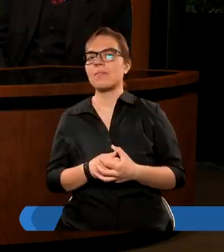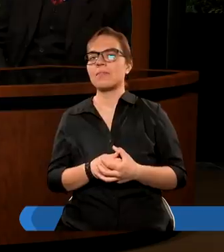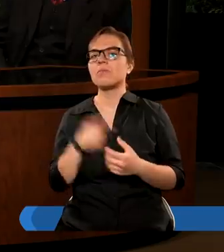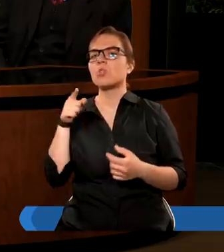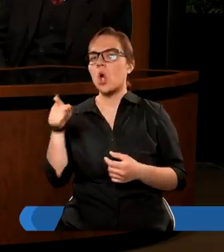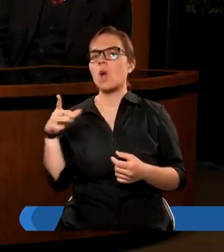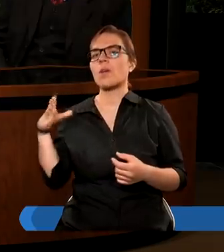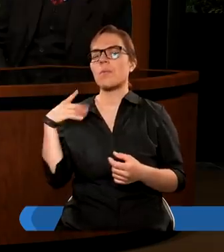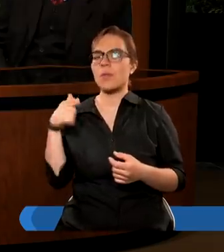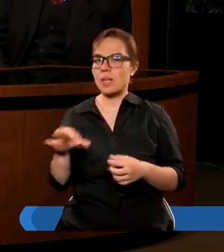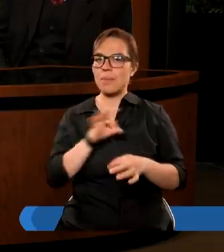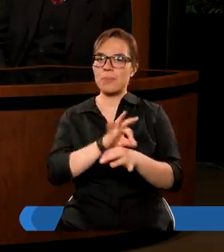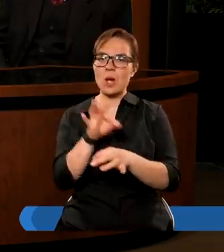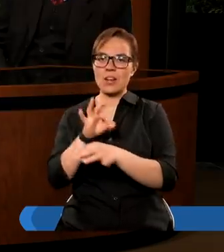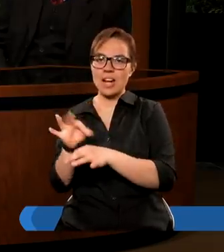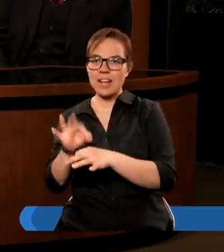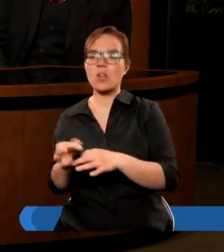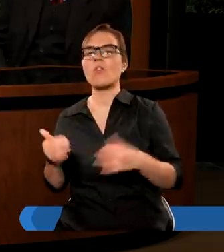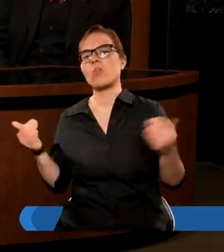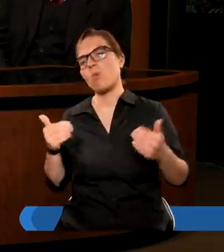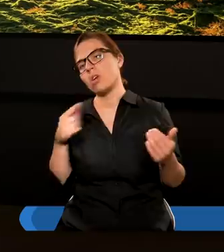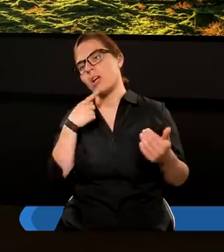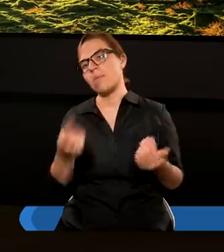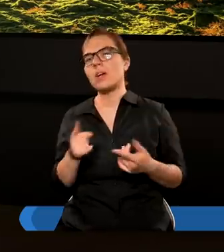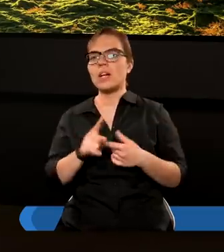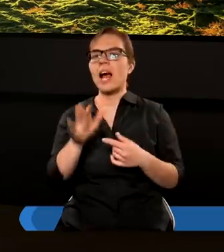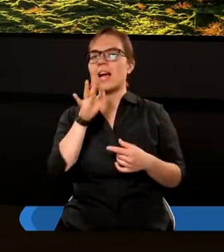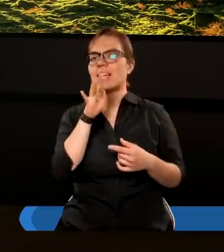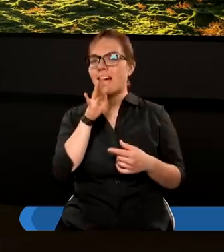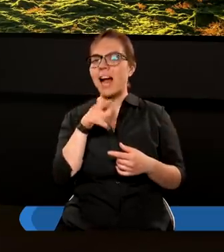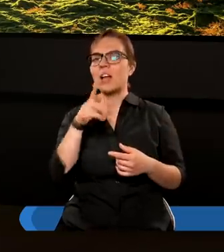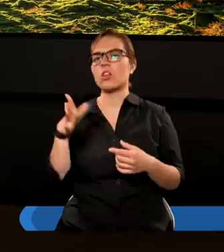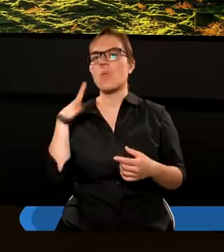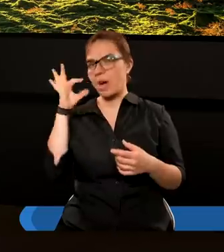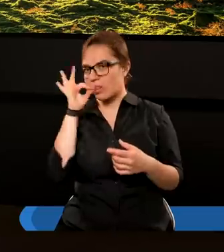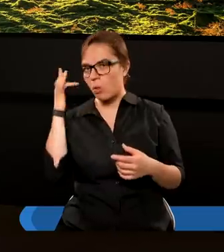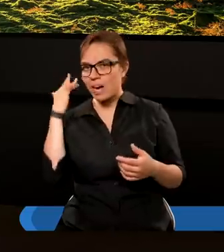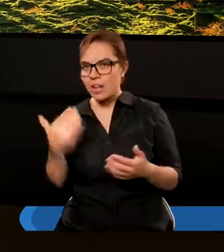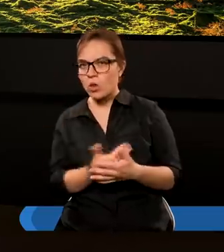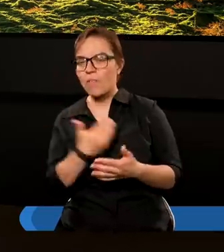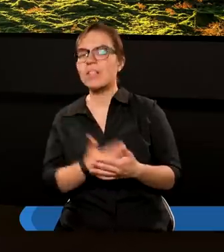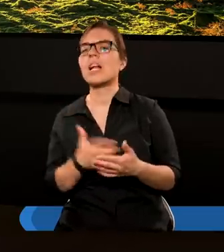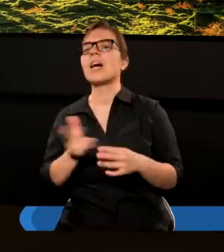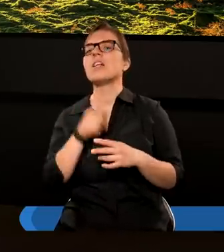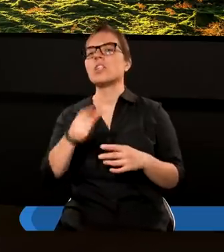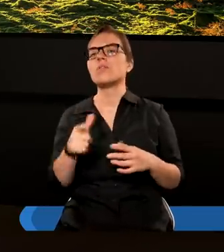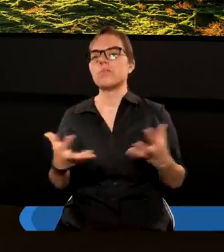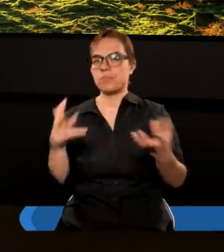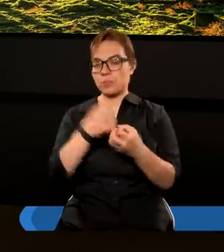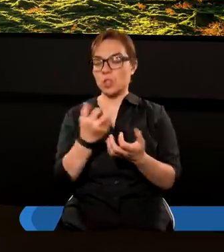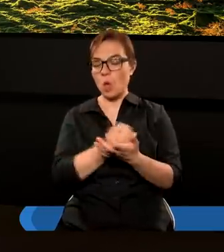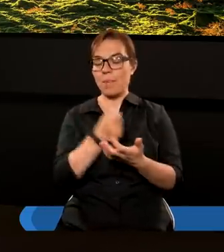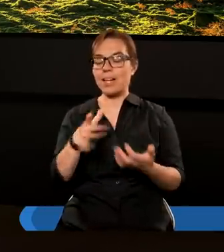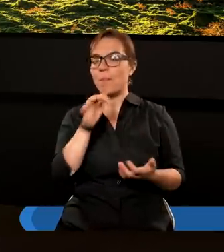To on był tym prześladowcą, można powiedzieć. Dla Izraela to była dobra nowina, kiedy Persowie zdobyli